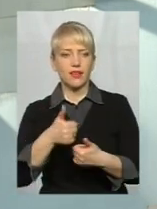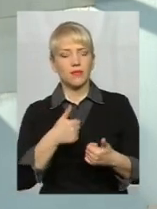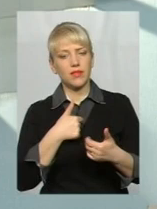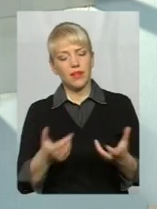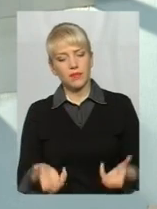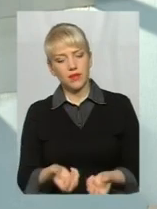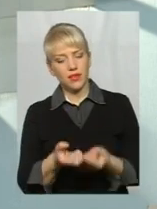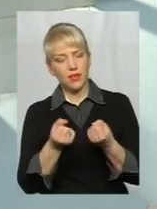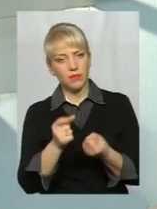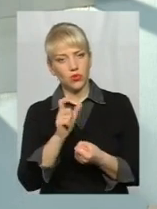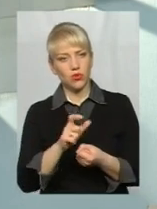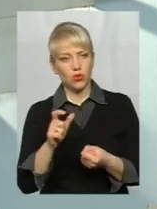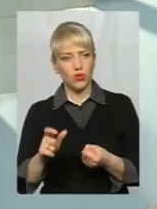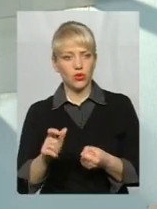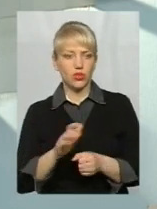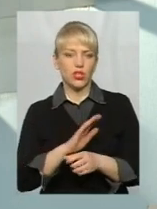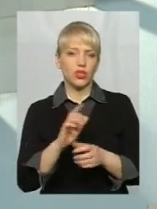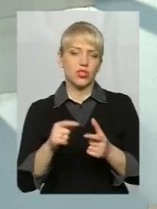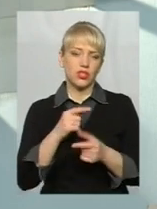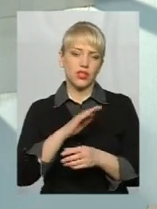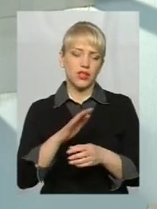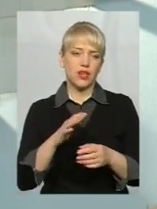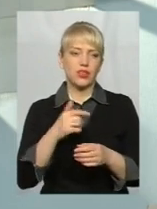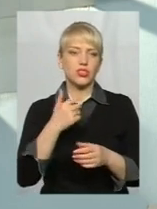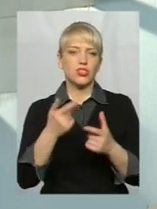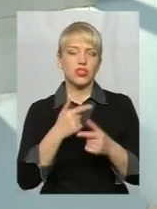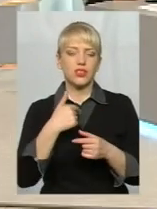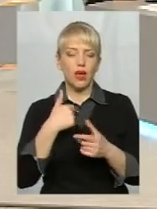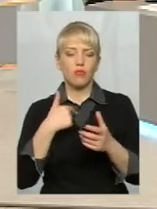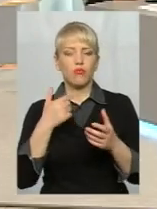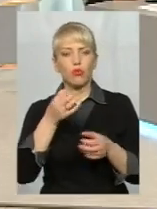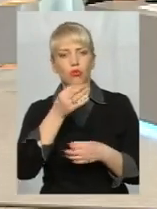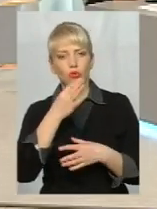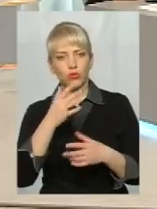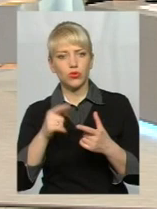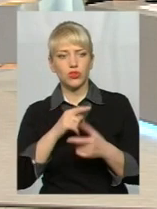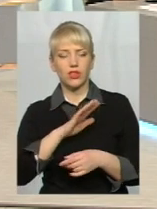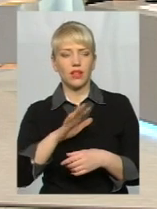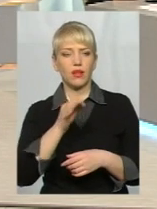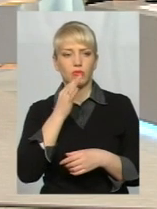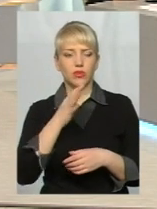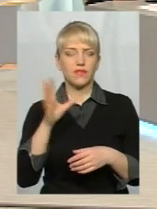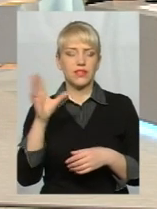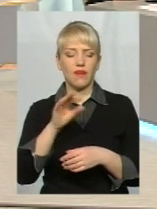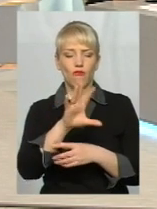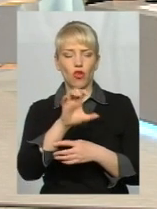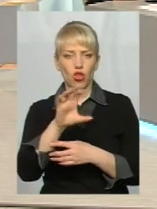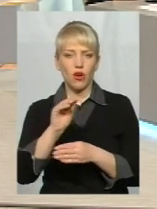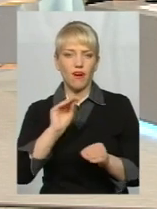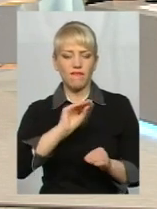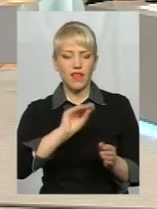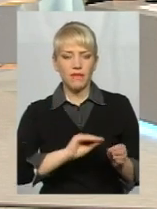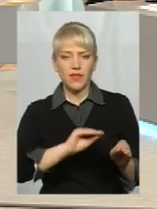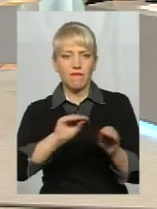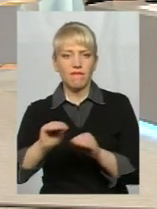люди чи не підтримують? Подобаюся я чи не подобаюся? І оцей комплекс, весь фотографія, викладення в соцмережу і